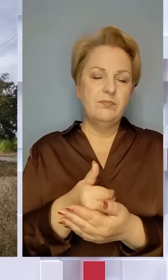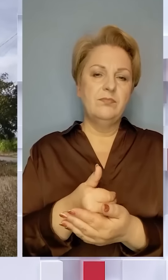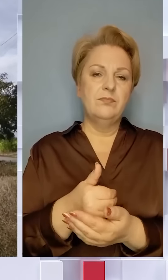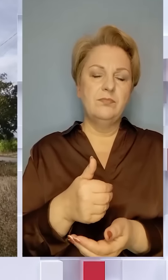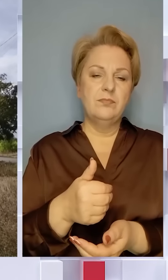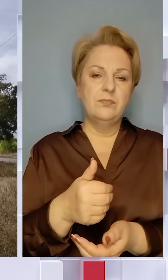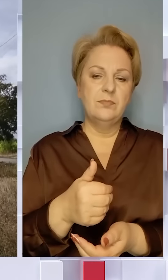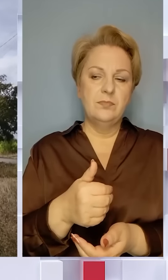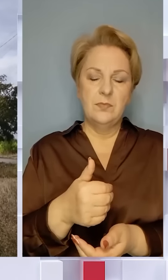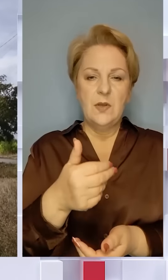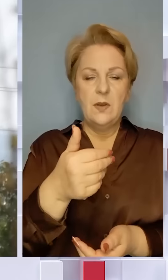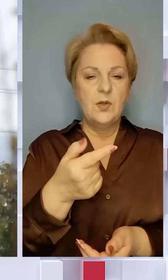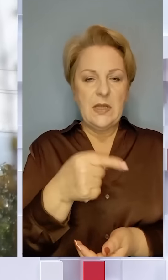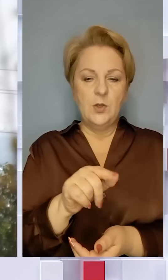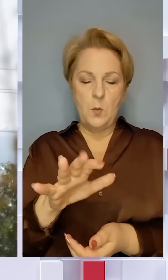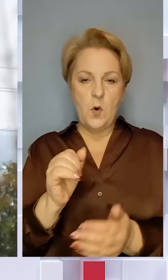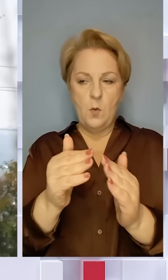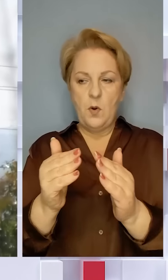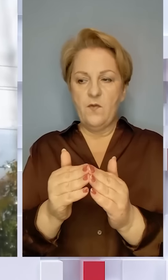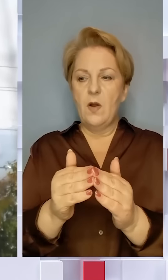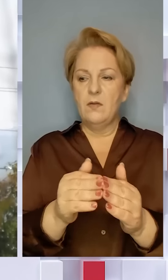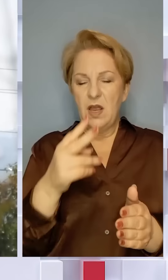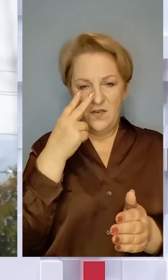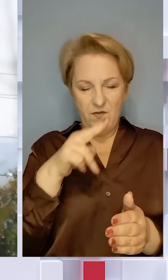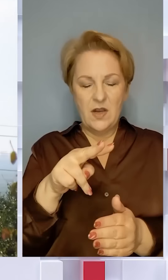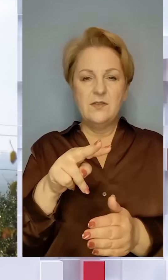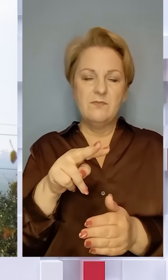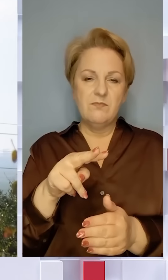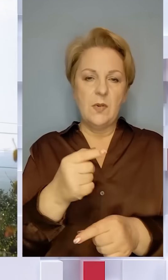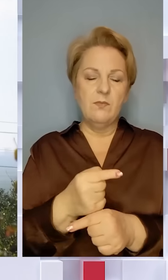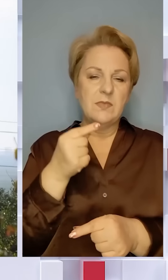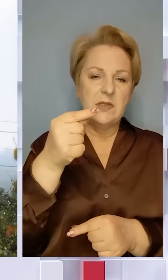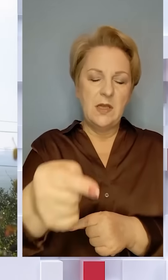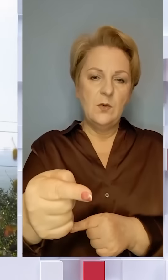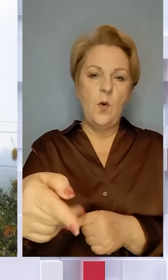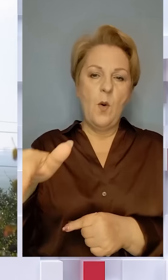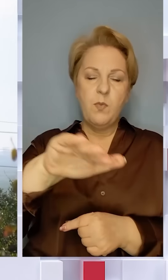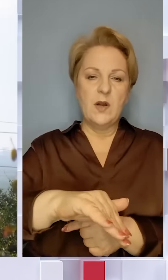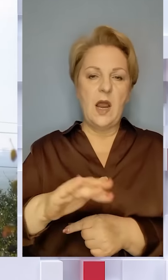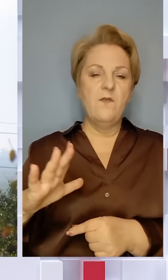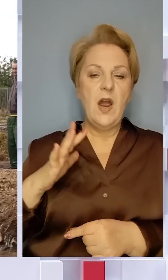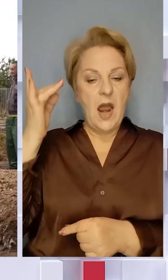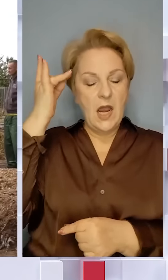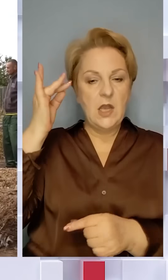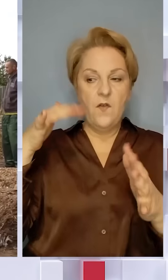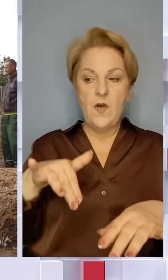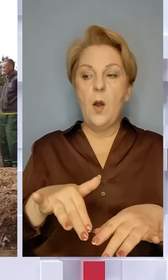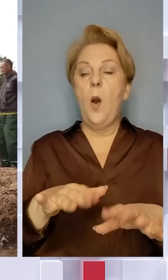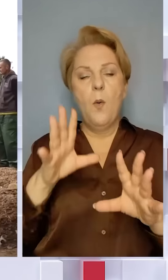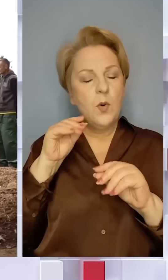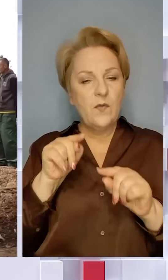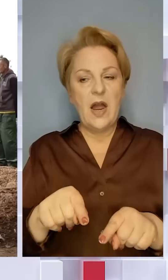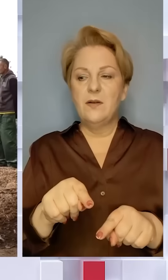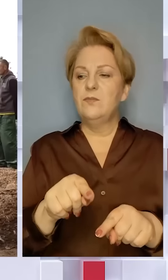Базу ворога на Запорізькій АЕС добре видно на протилежному березі колишнього Каховського моря. Попри це соцпрацівниця